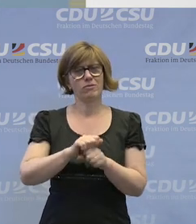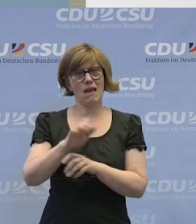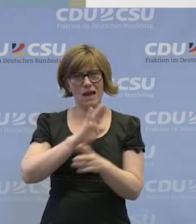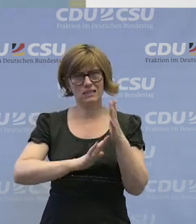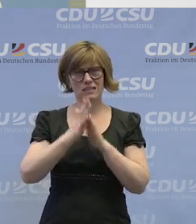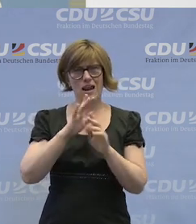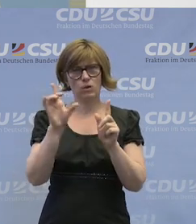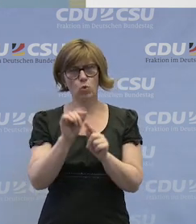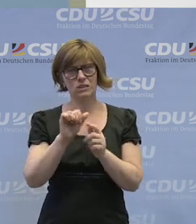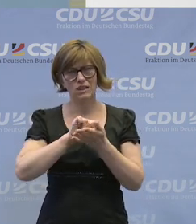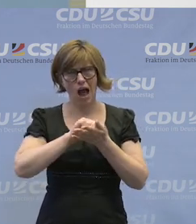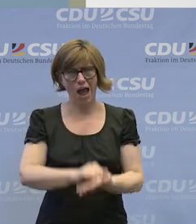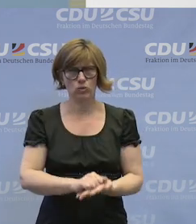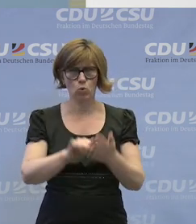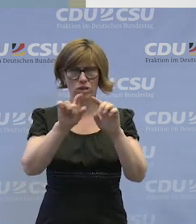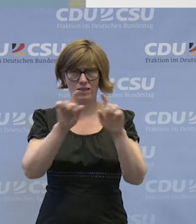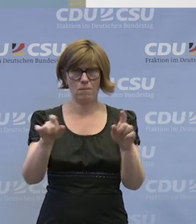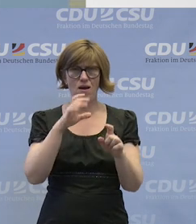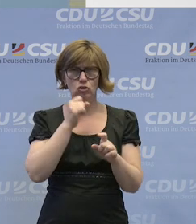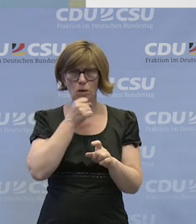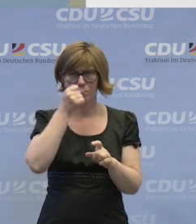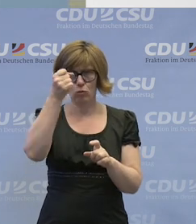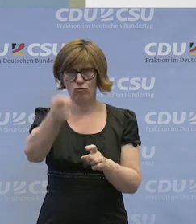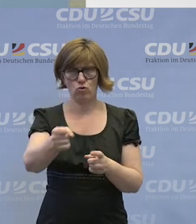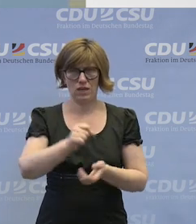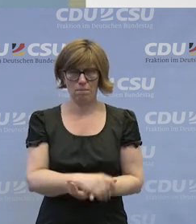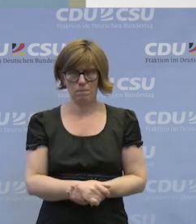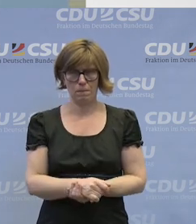kurz Ihre Eindrücke vom Thema. Ich darf Ihnen mal das Mikro geben.